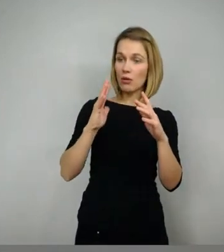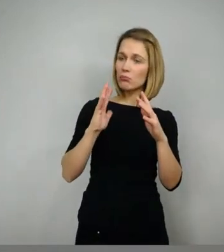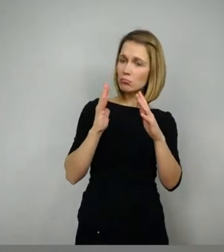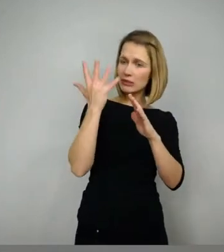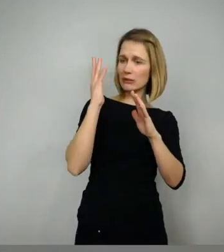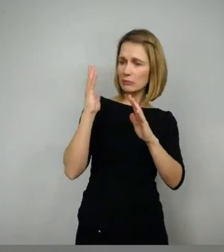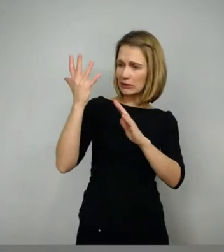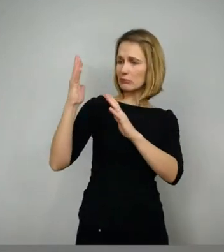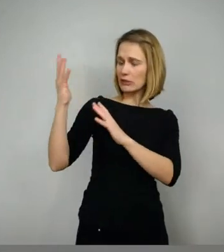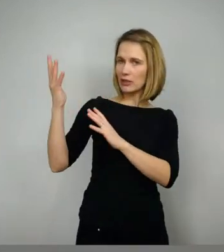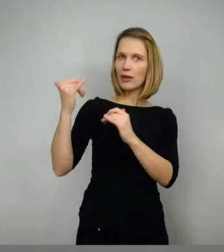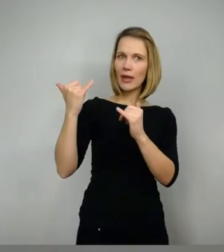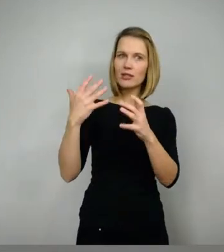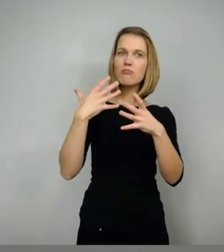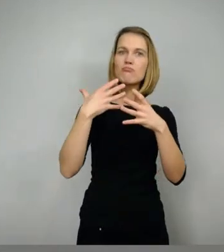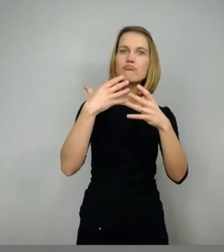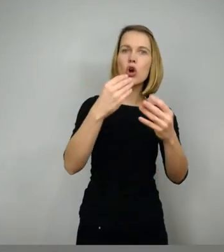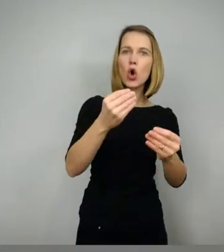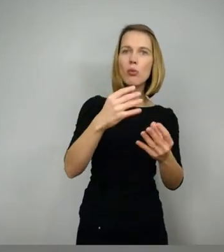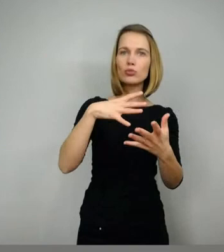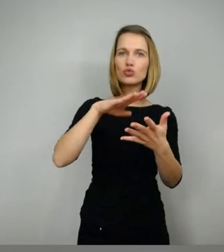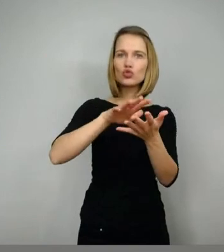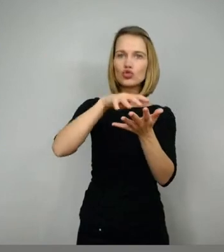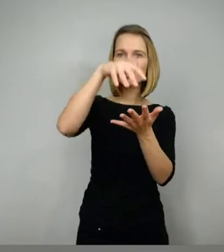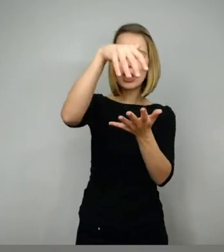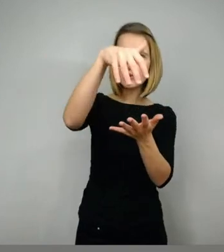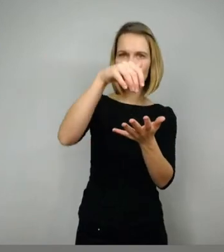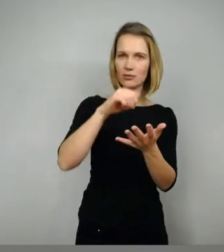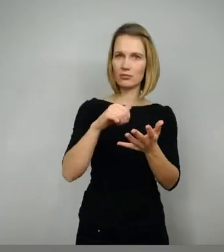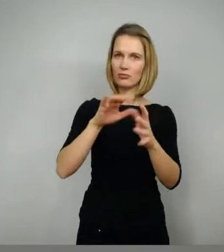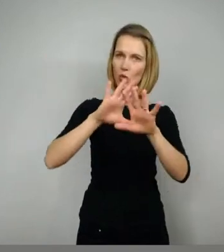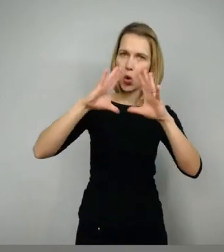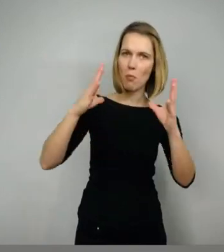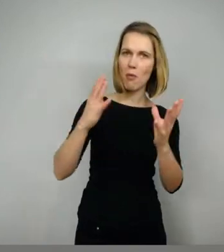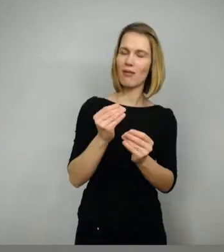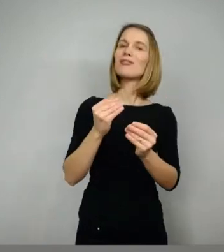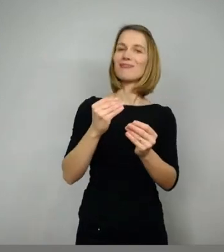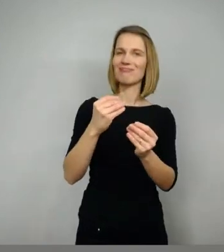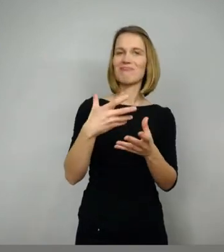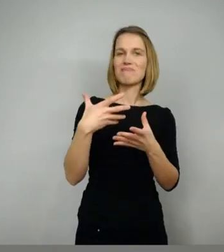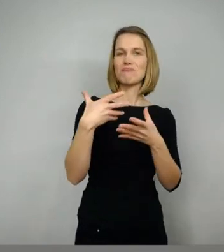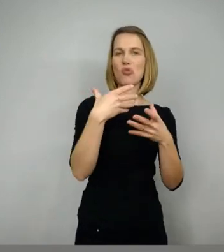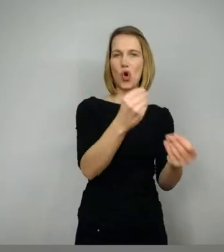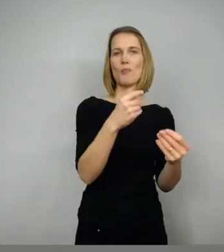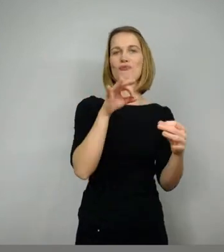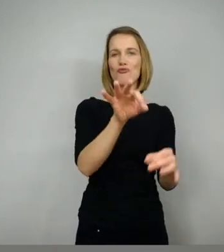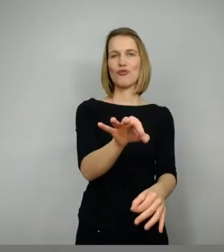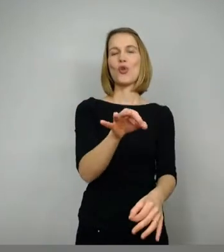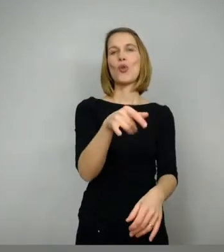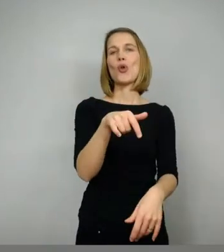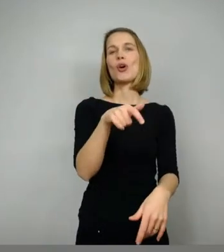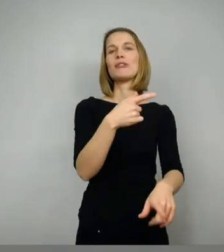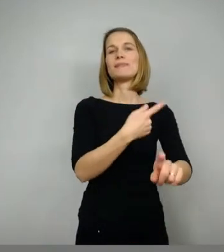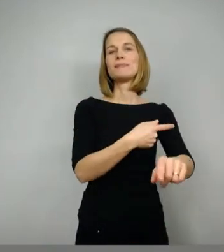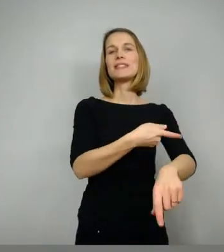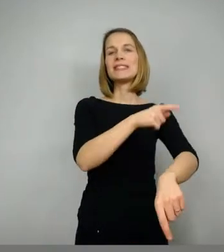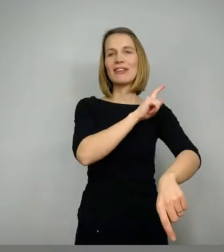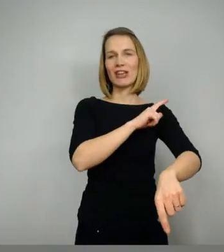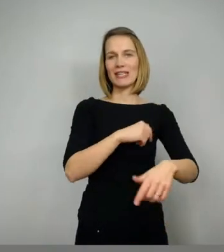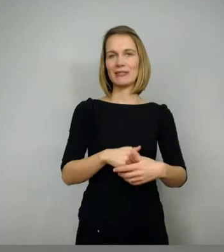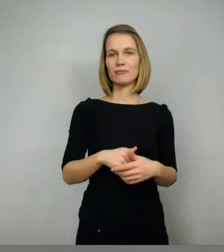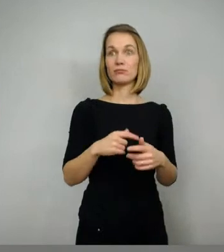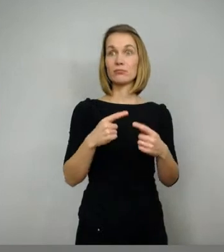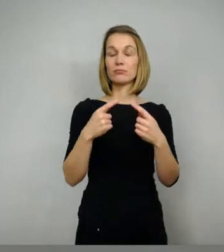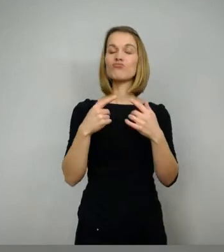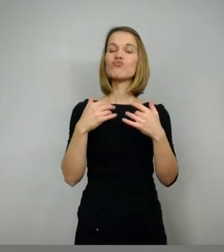Mann, der Kämpfer, hat nun den Schatz erobert. An einem anderen Tag, so erzählt es uns Hagen, in